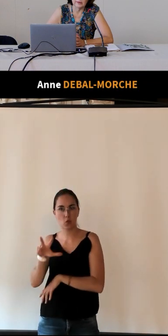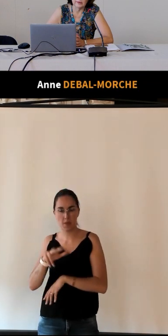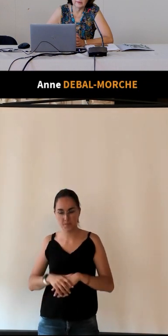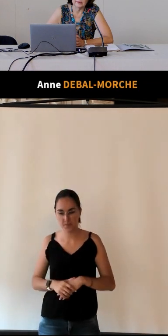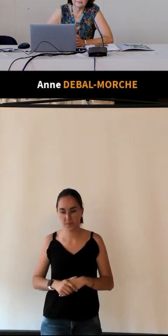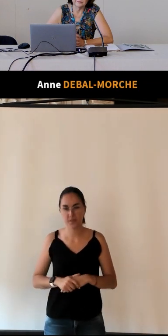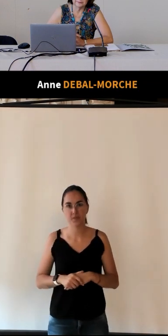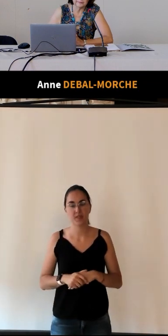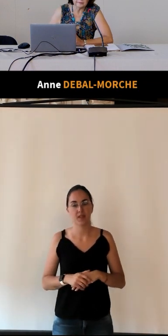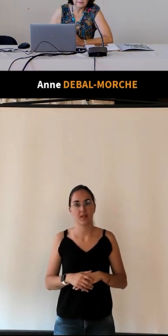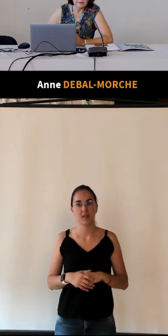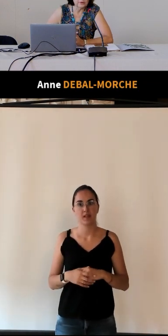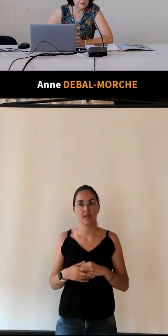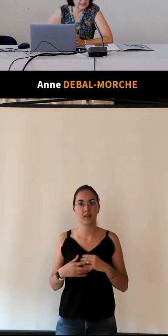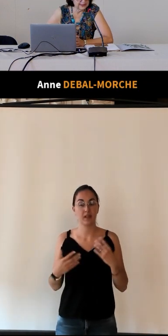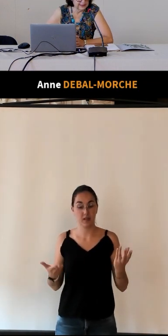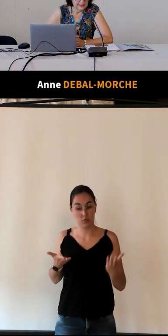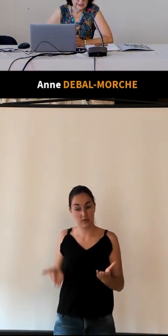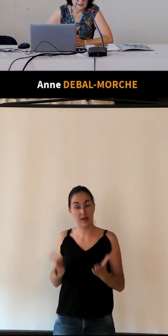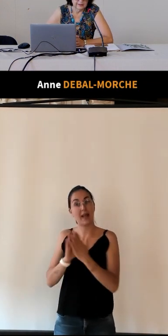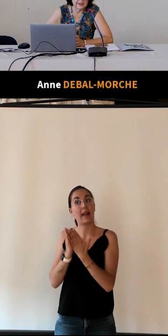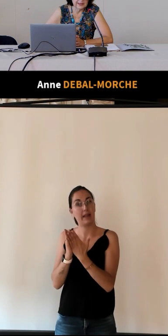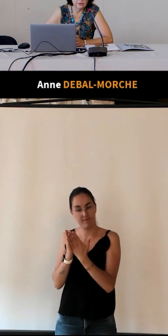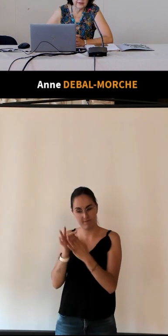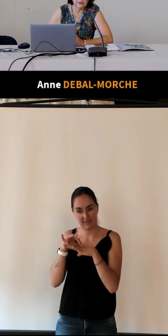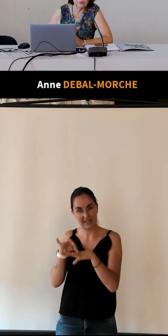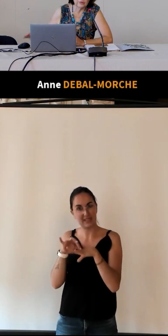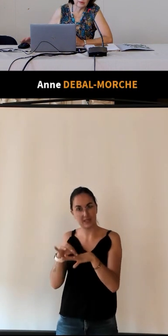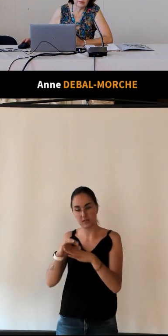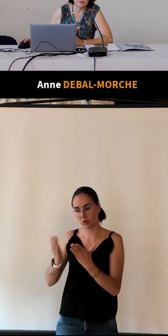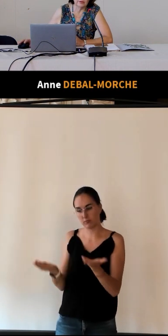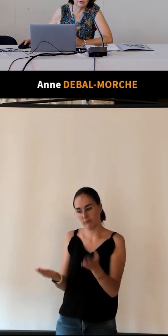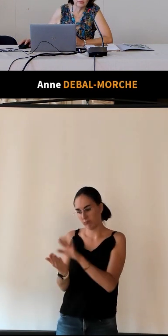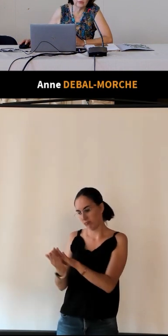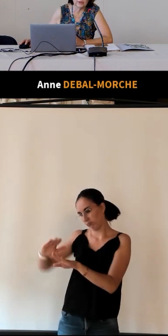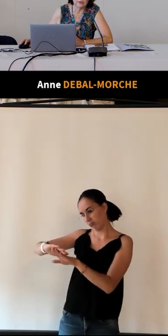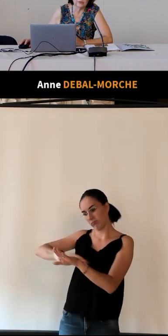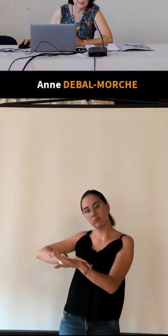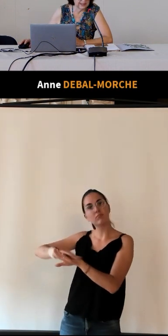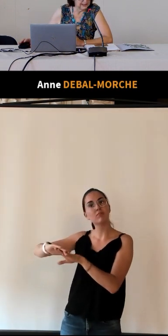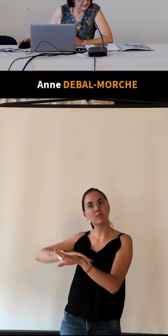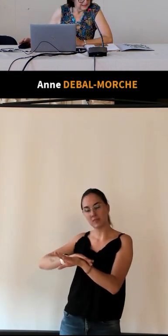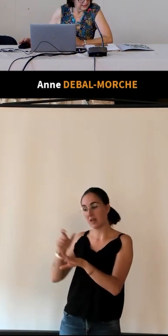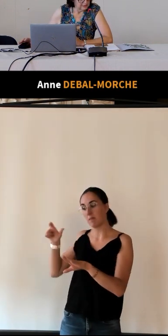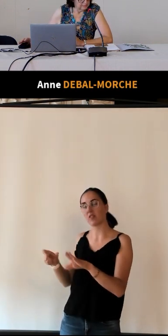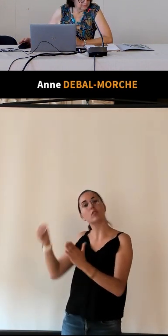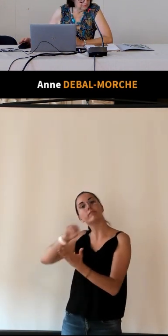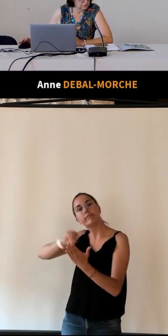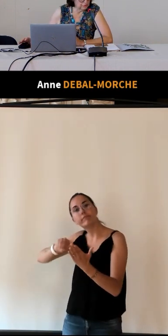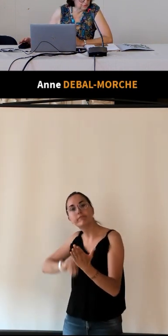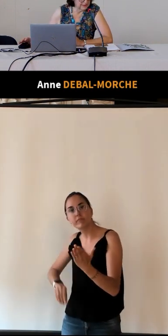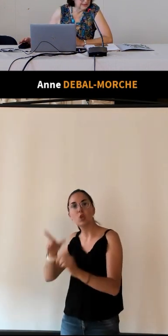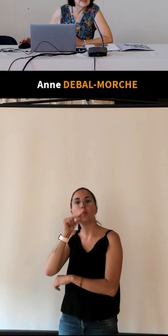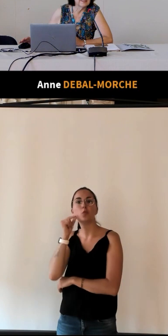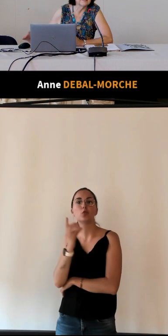ce guide, dès la couverture, l'auteur du guide, monsieur